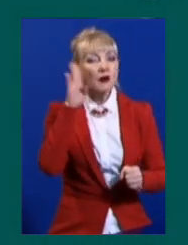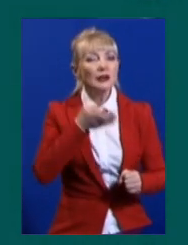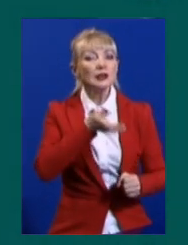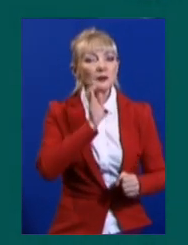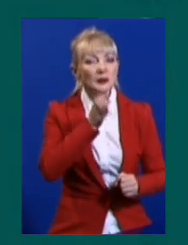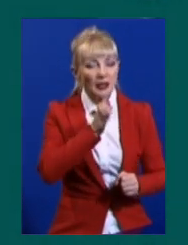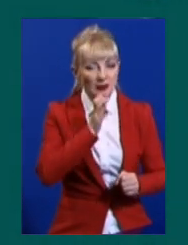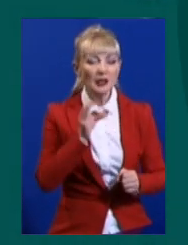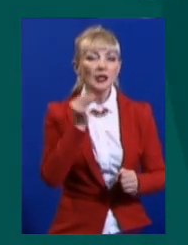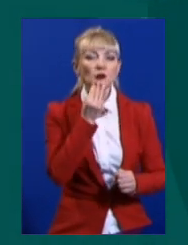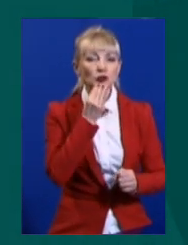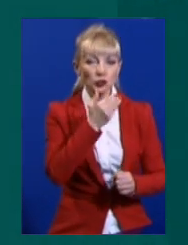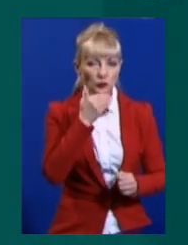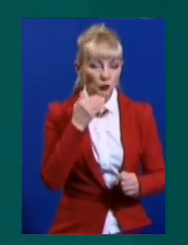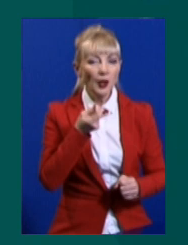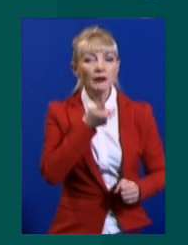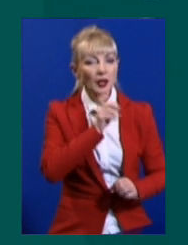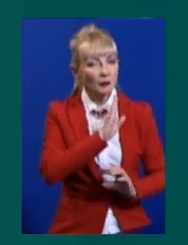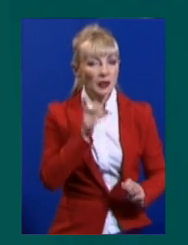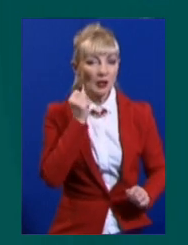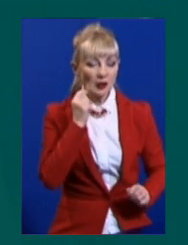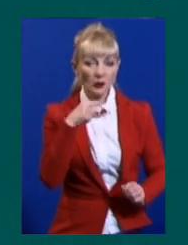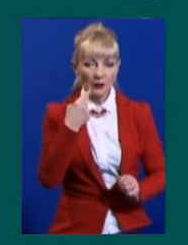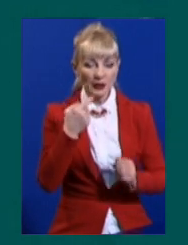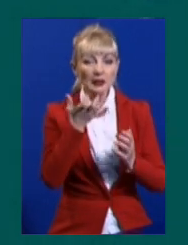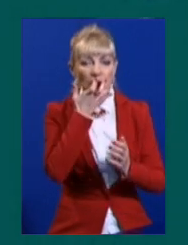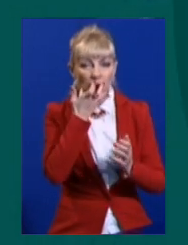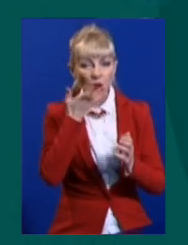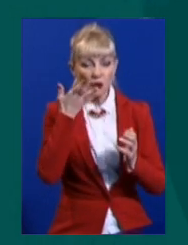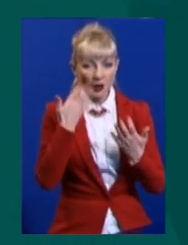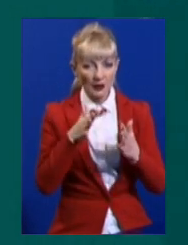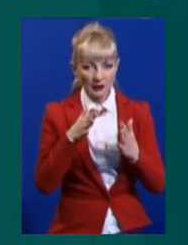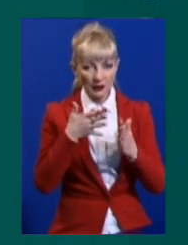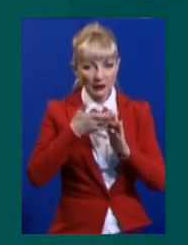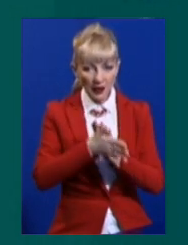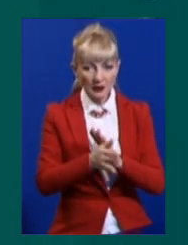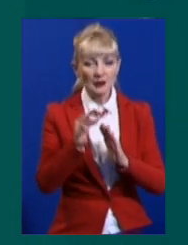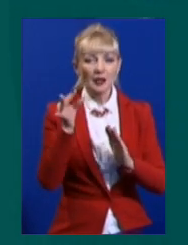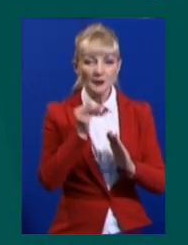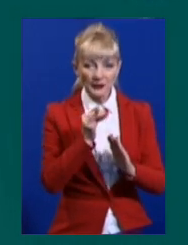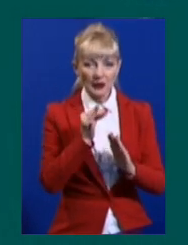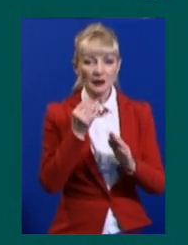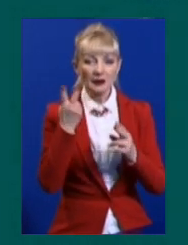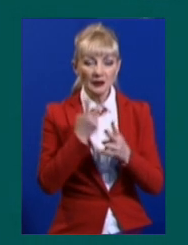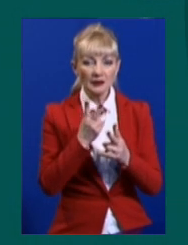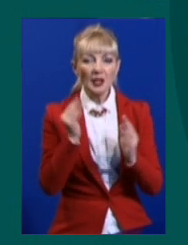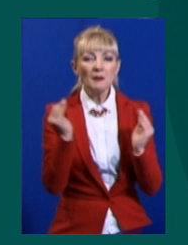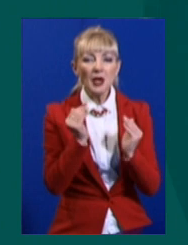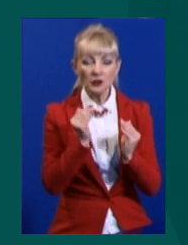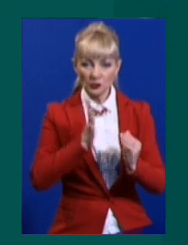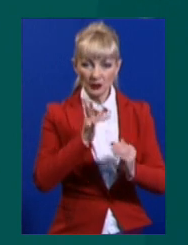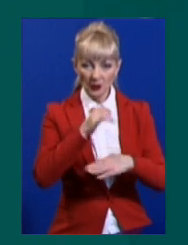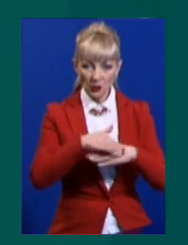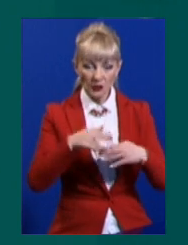вживати алкоголь, з ним тіло швидко втрачає тепло, говорить лікар. Уникати перевтоми на холодному повітрі, тоді тіло швидко втрачає тепло. Не